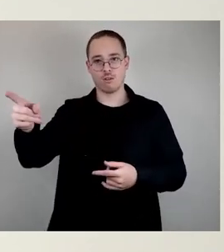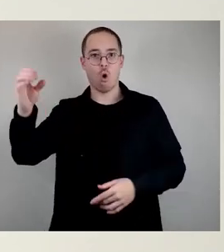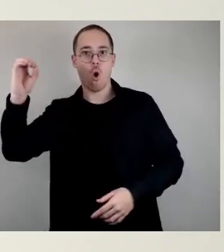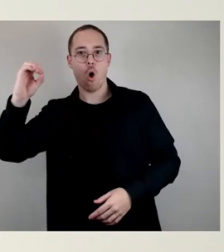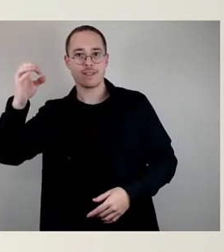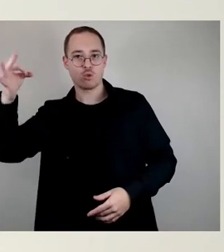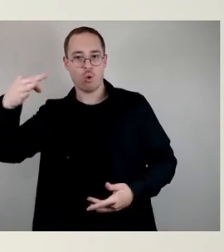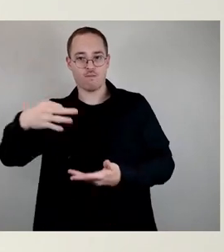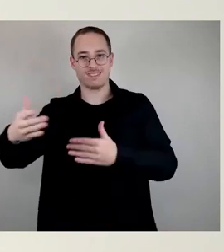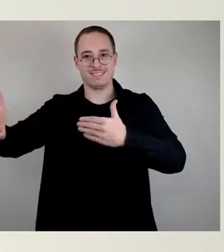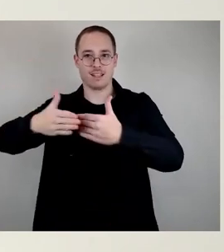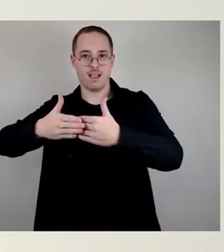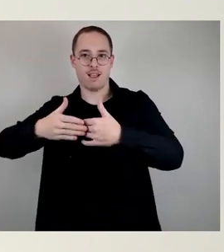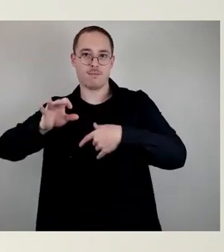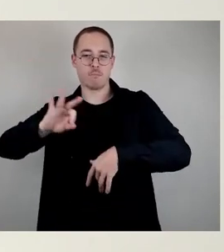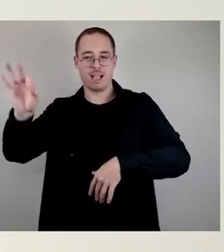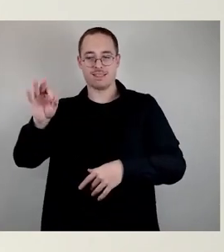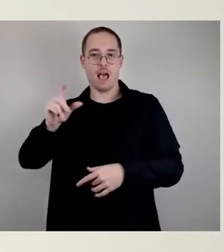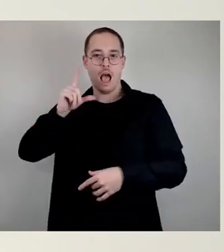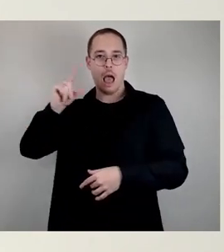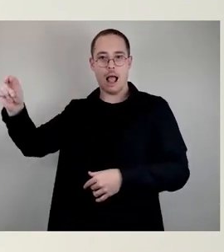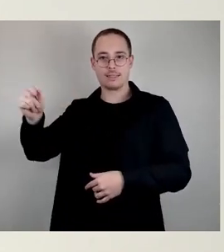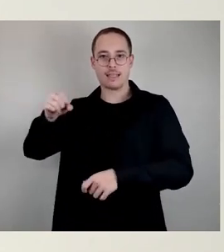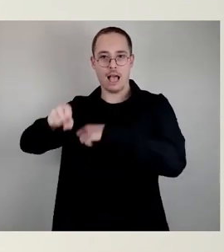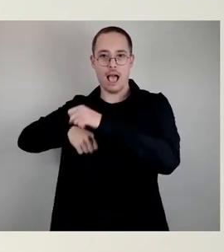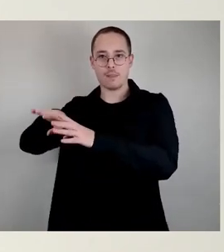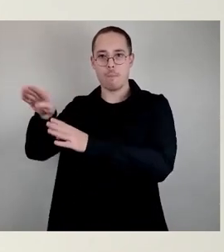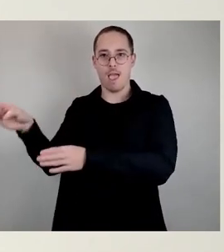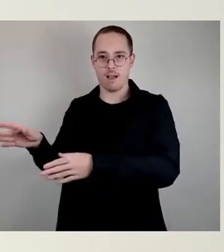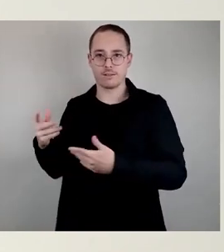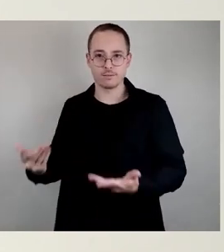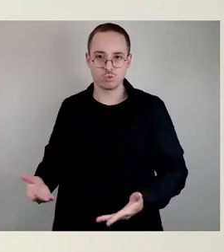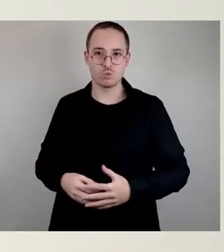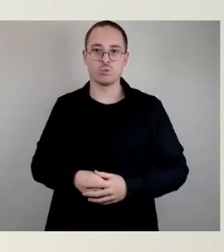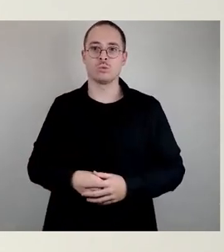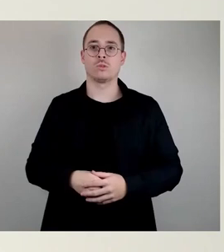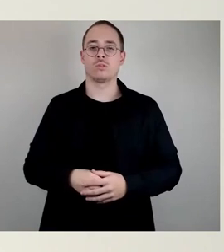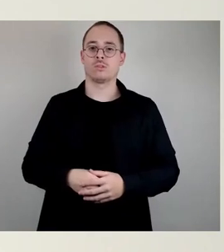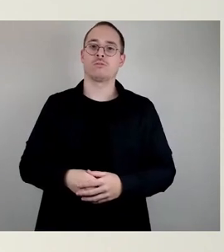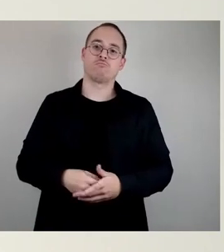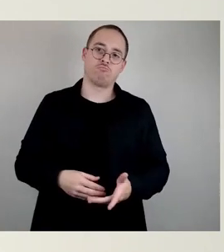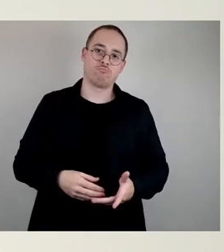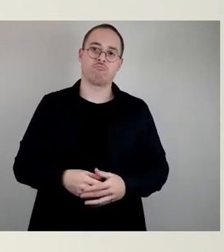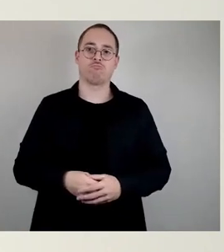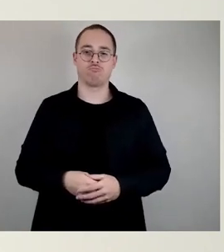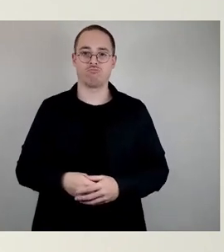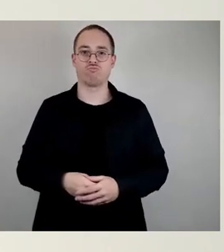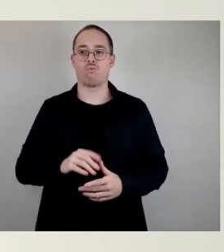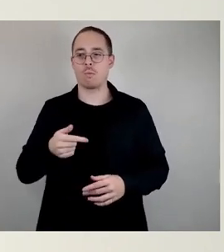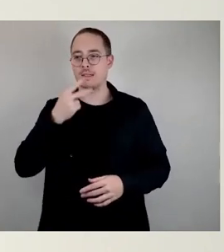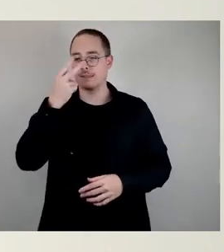entsprechende Möglichkeiten zu schaffen und vor allen Dingen auch dann das im Kontext zu sehen, was die Erweiterung Nordraum